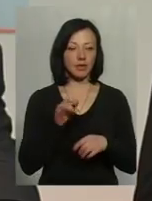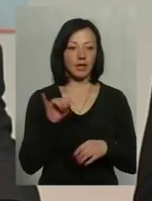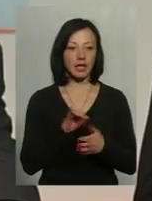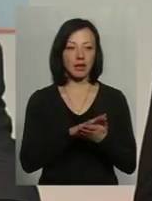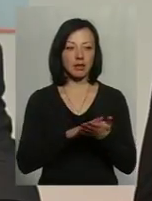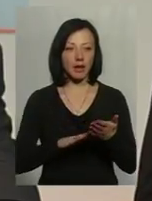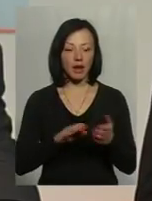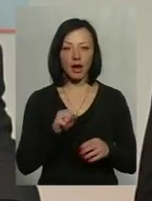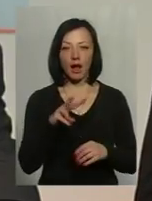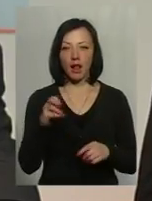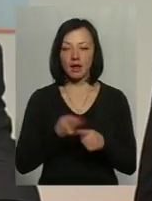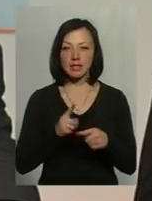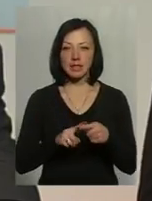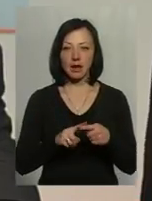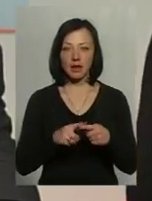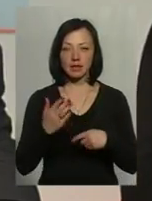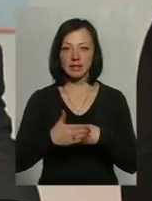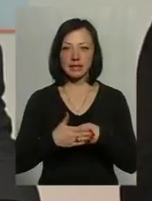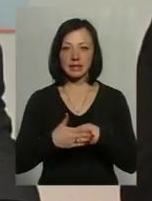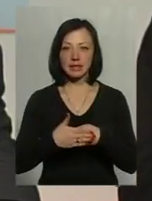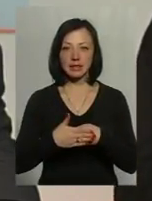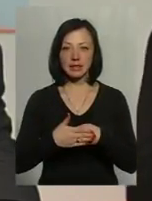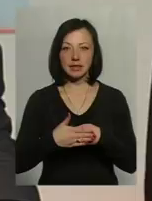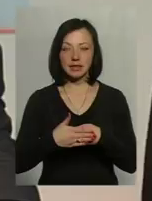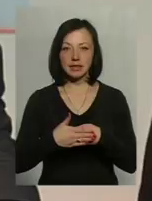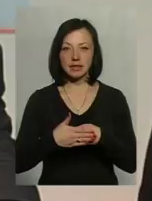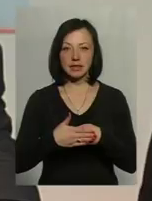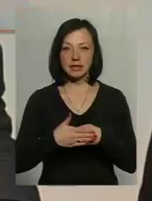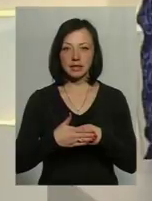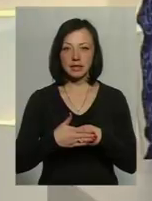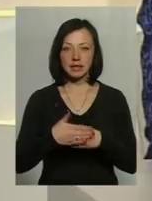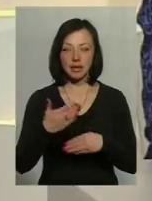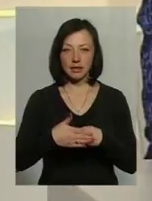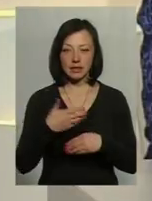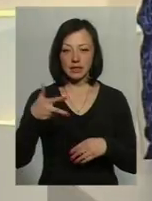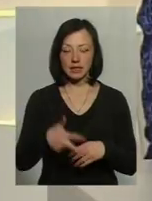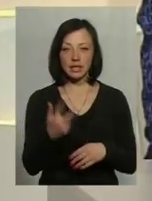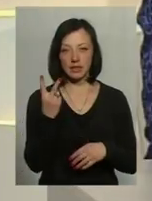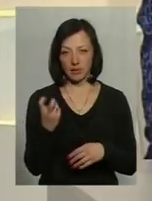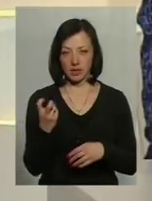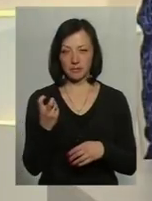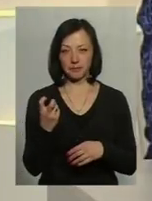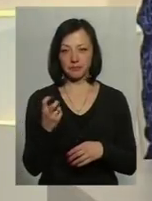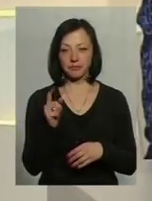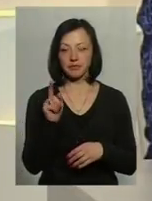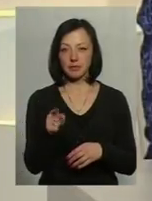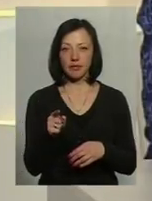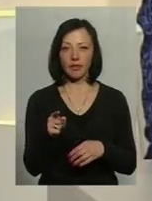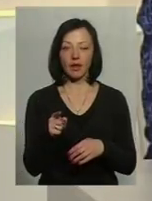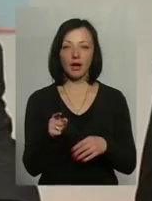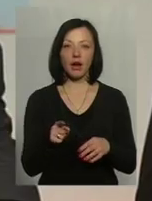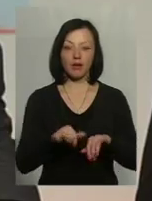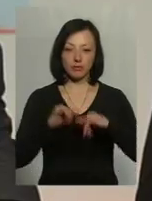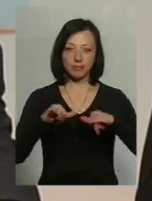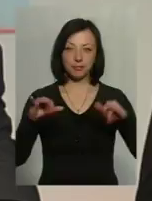так далі, але ця санкція накладається, це 3200, тобто розмір мінімальної зберіки, там кратність йде в фінансових